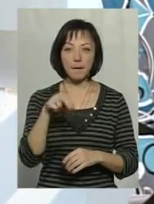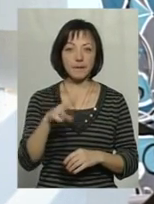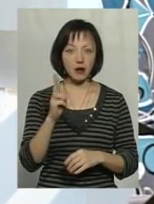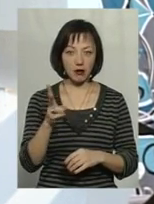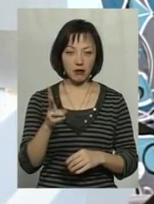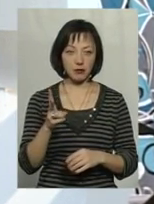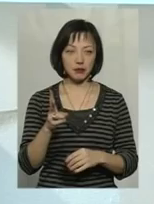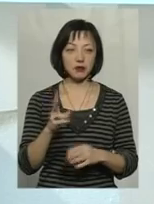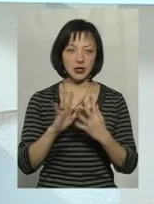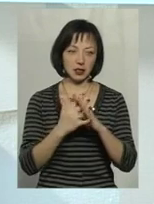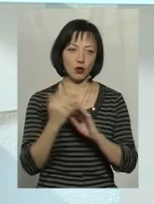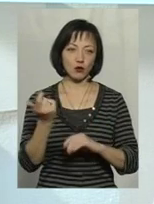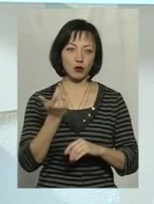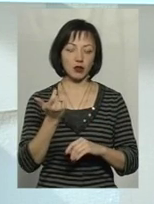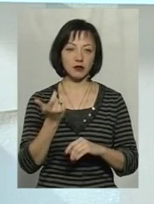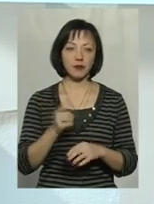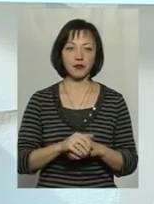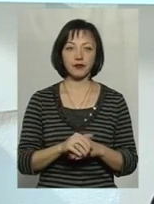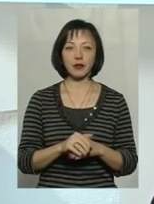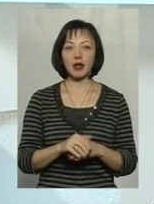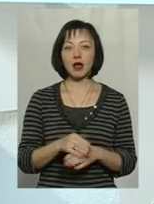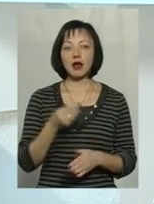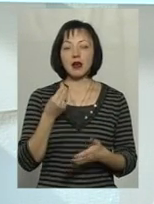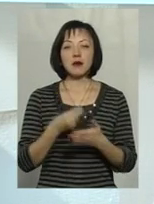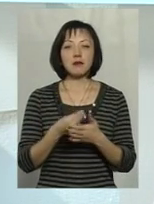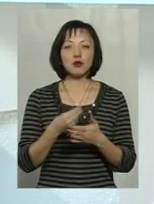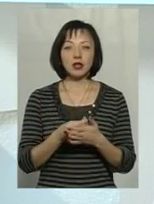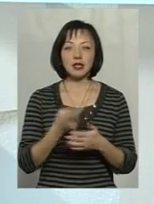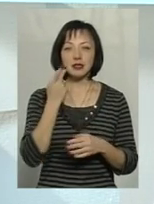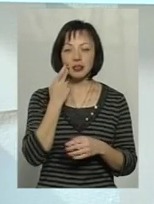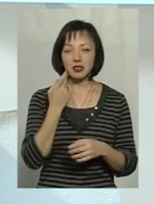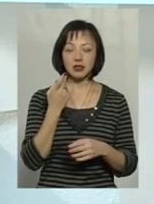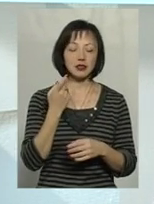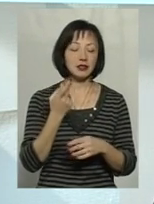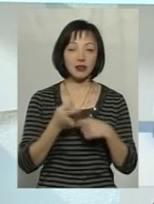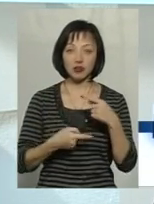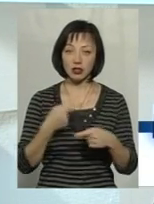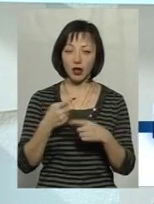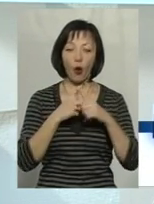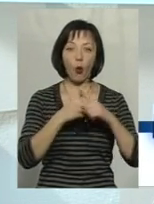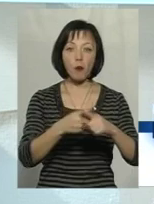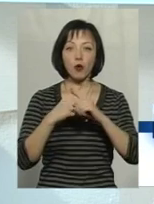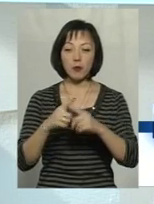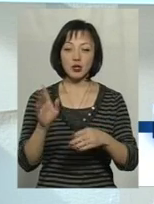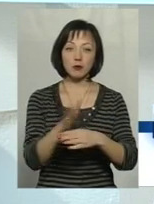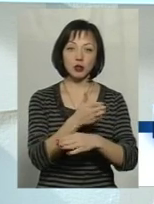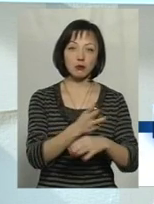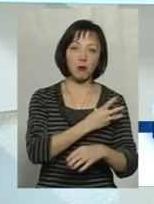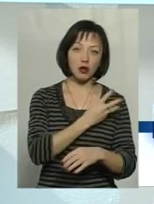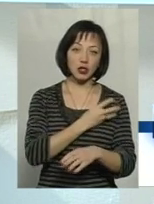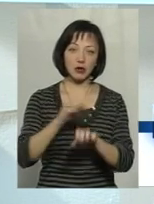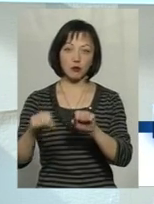сектора. Бюджет – це завжди компроміс між бажанням і можливостями. І те, що сьогодні